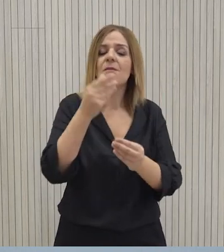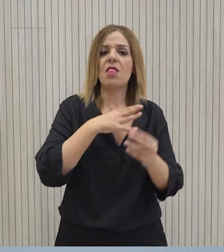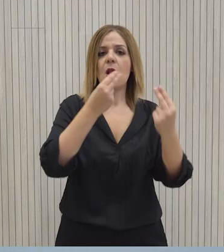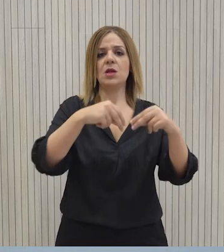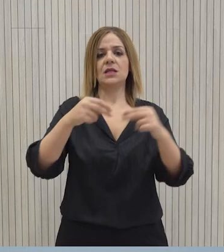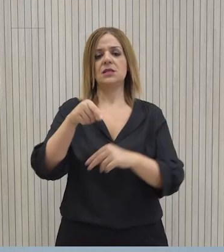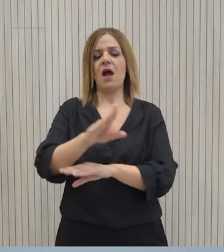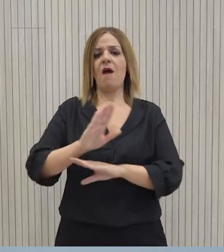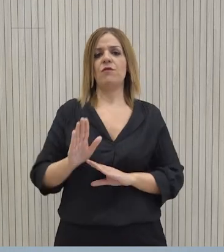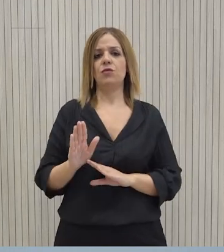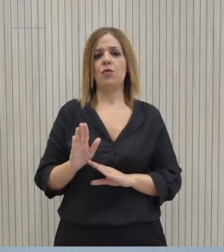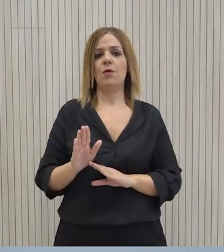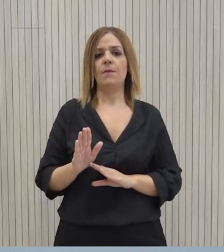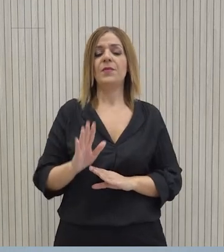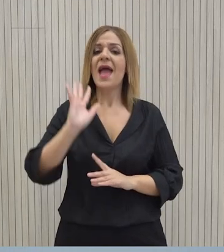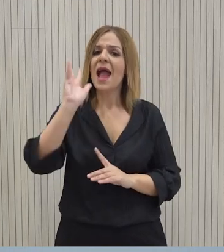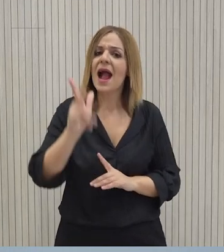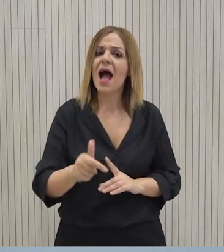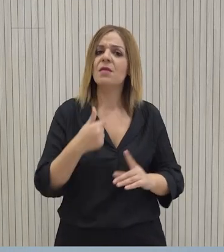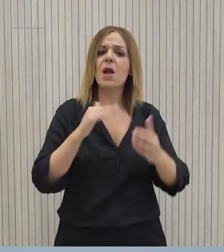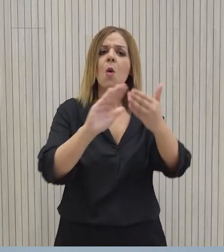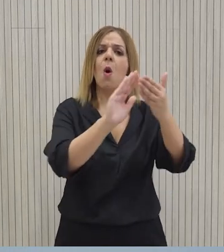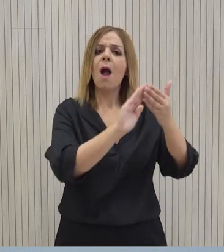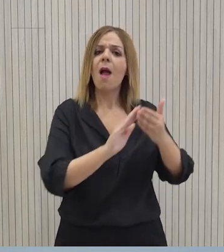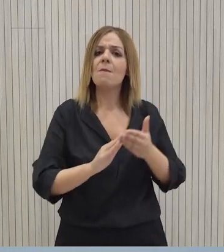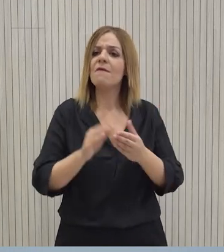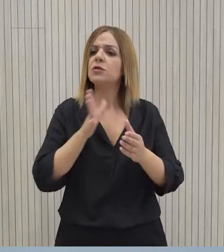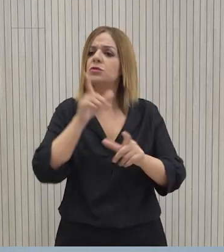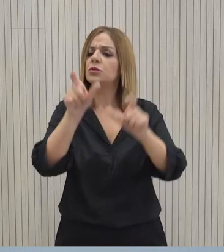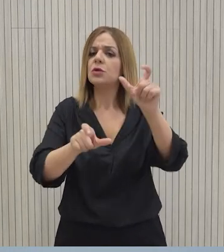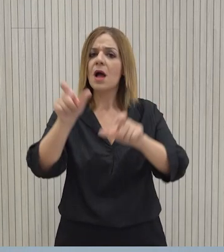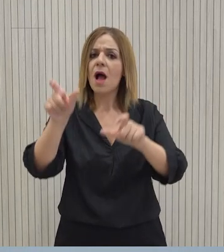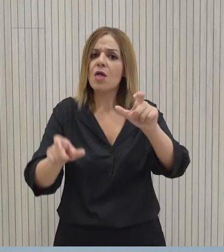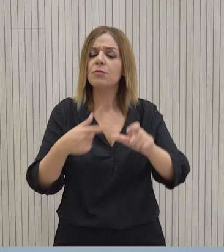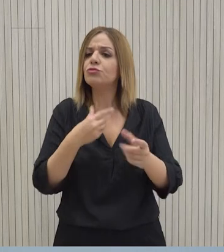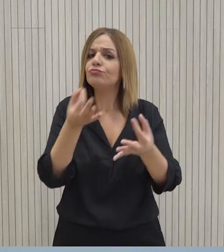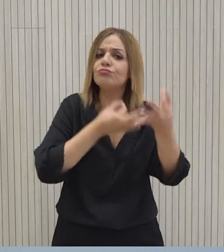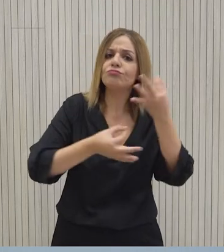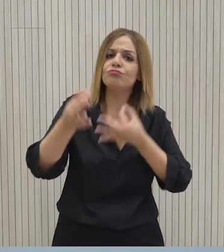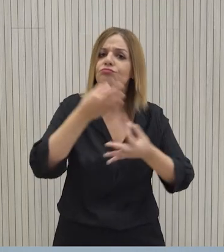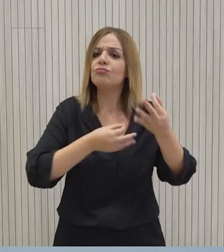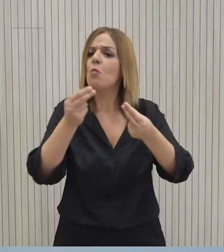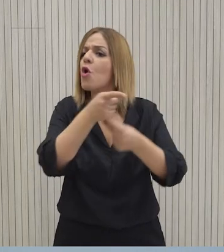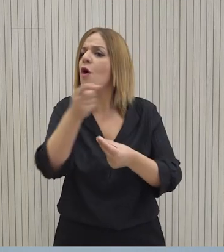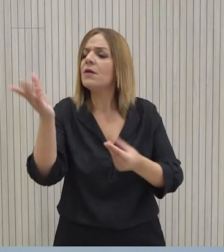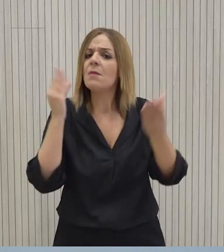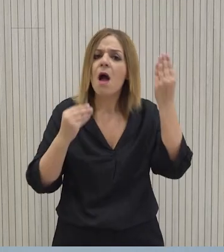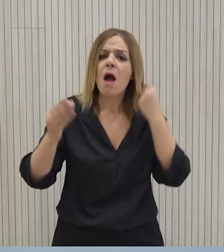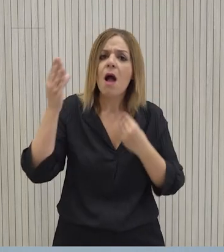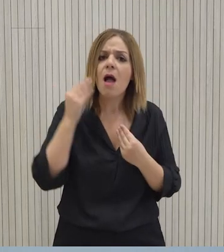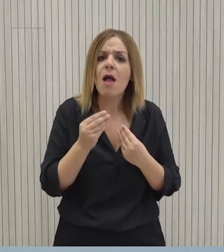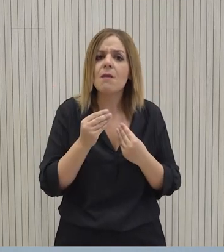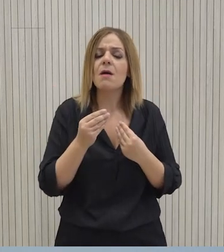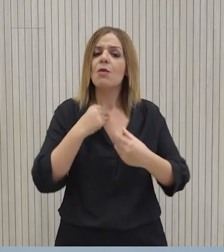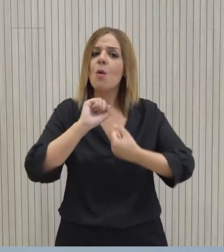αντιμετωπίζει. Βρισκόμαστε καθημερινά σε επαφή με την κοινωνία αφού γραζόμαστε τα προβλήματα της κοινωνίας και της κοινής